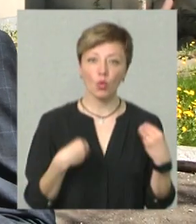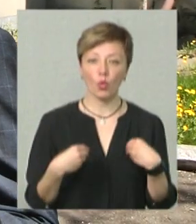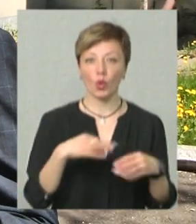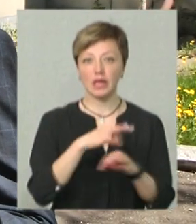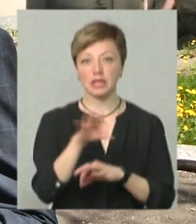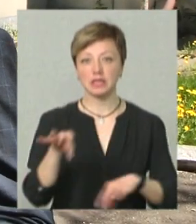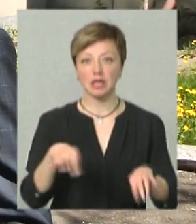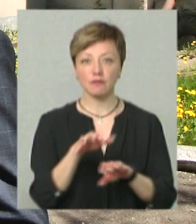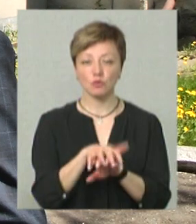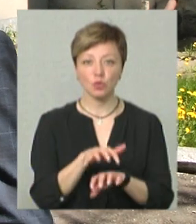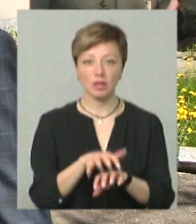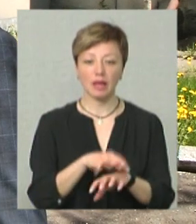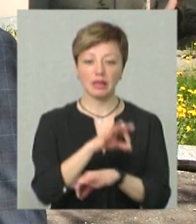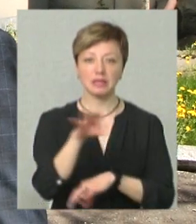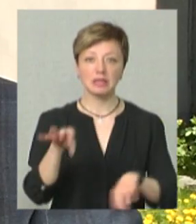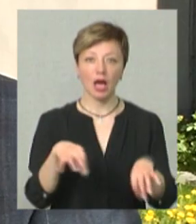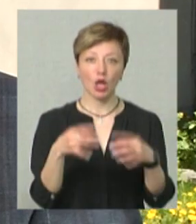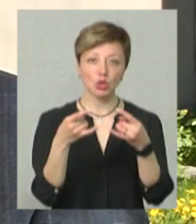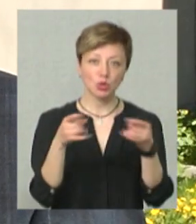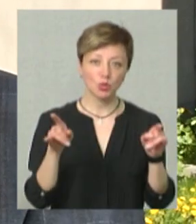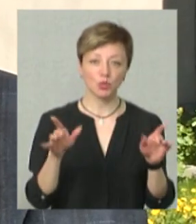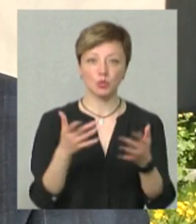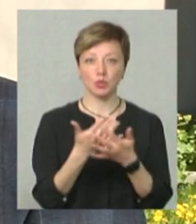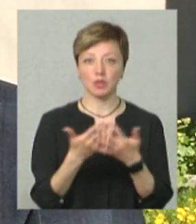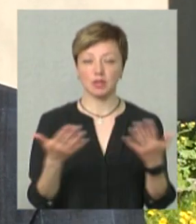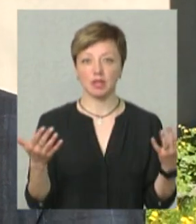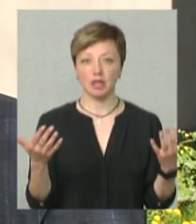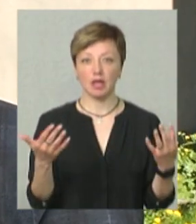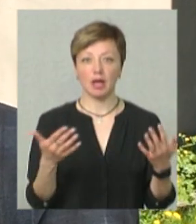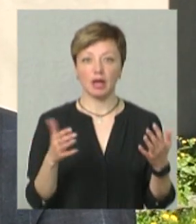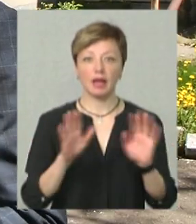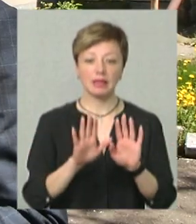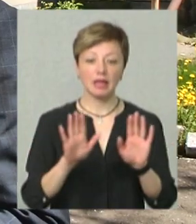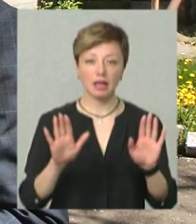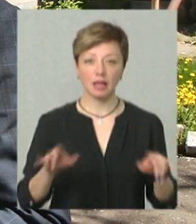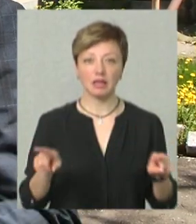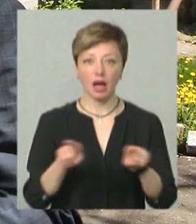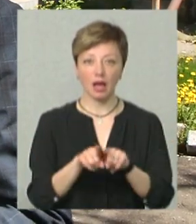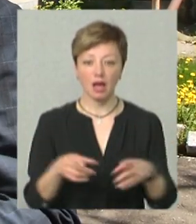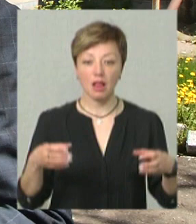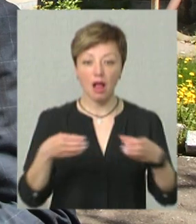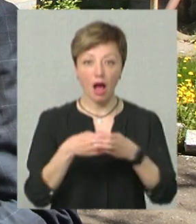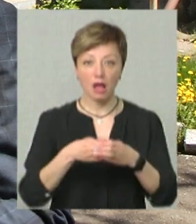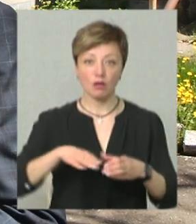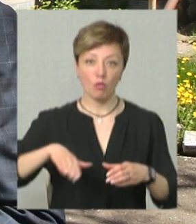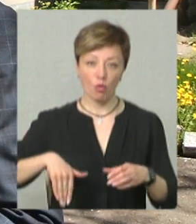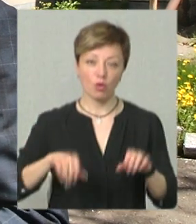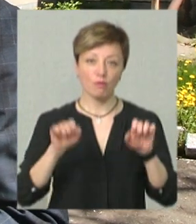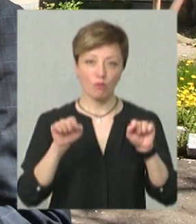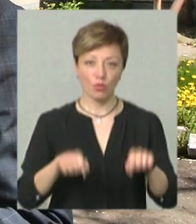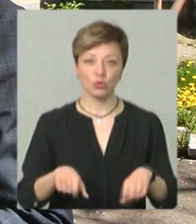дизайн студії, дизайн ландшафту, дизайн інтер'єру. Такий кластер, який потім може